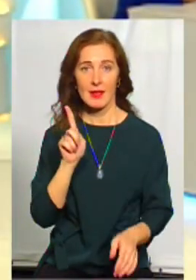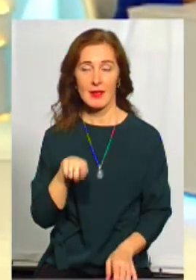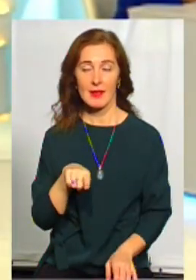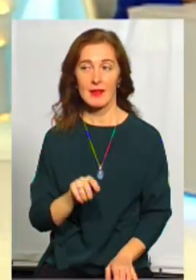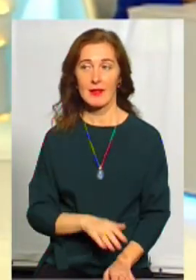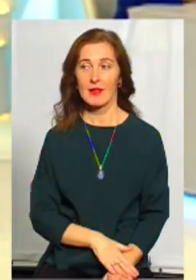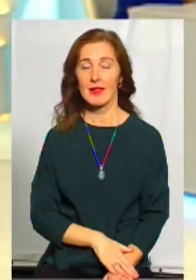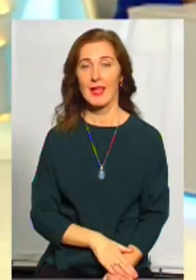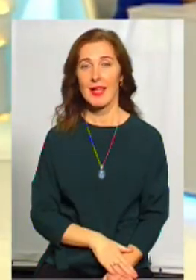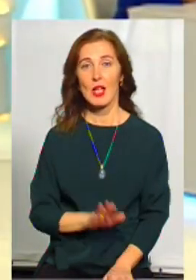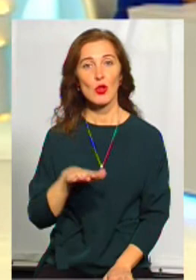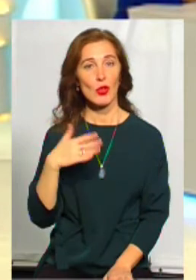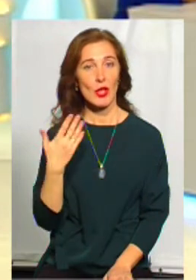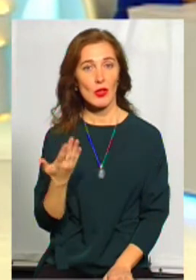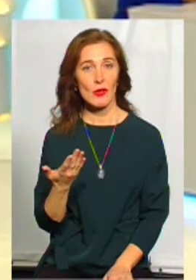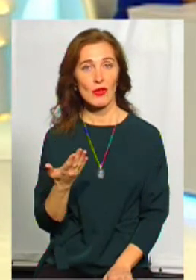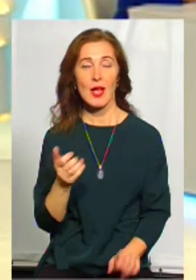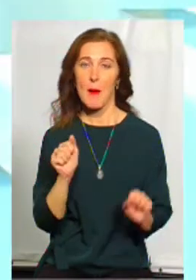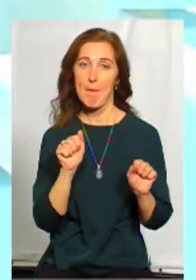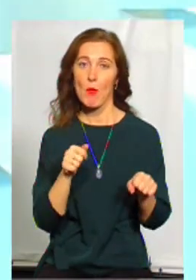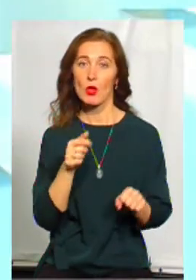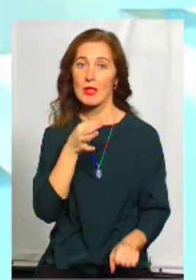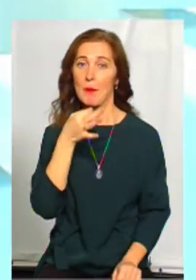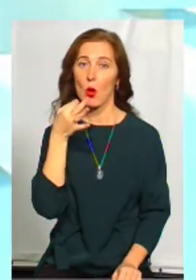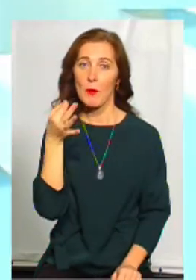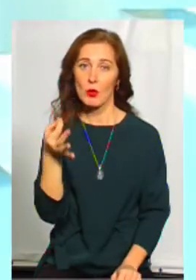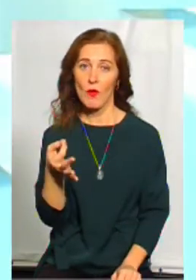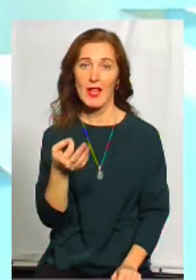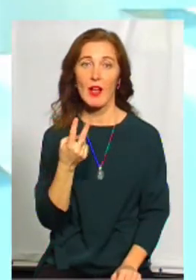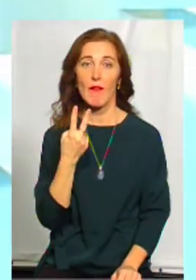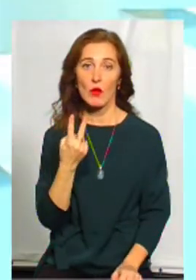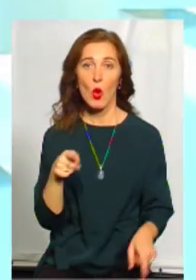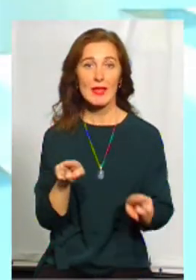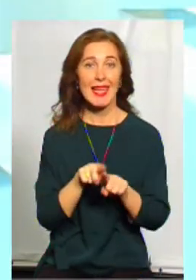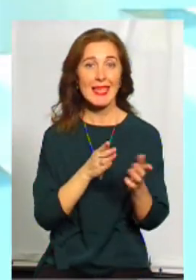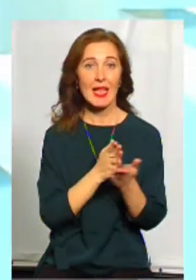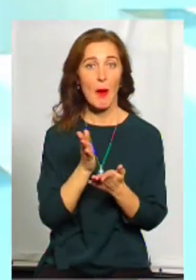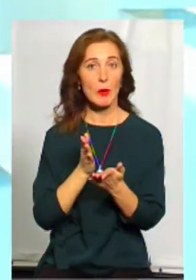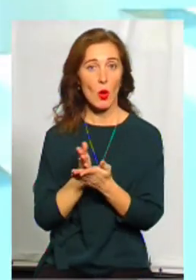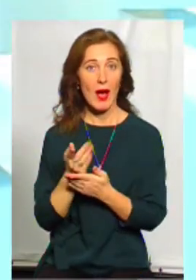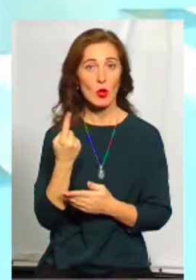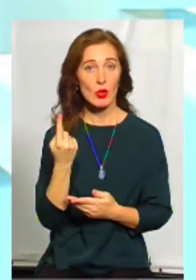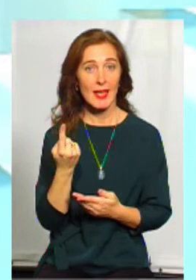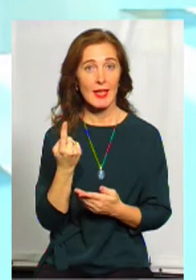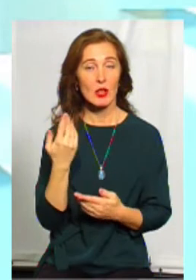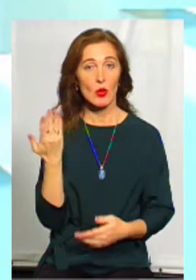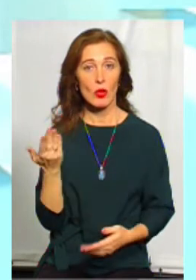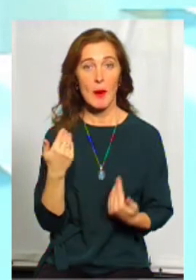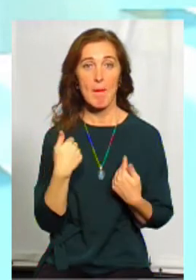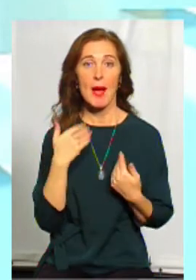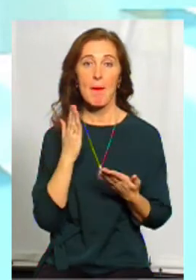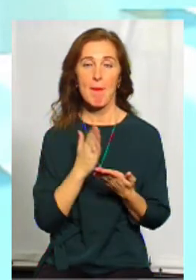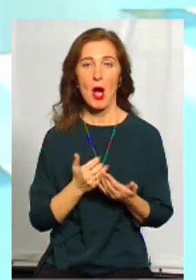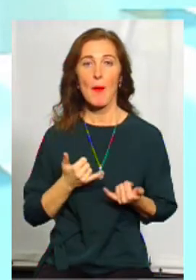З однієї сторони, це можна прокоментувати в двох таких амплуа. З однієї сторони, ми маємо